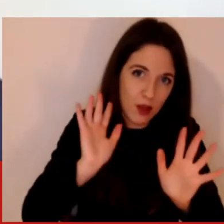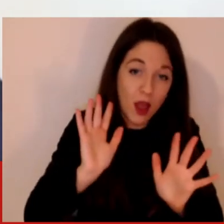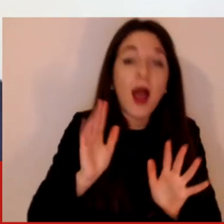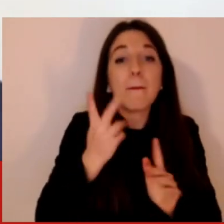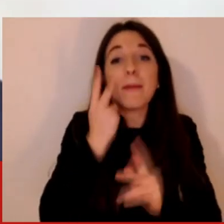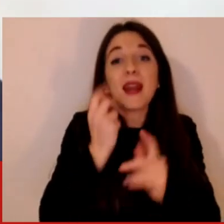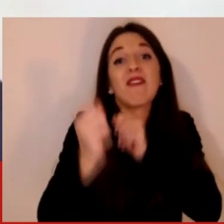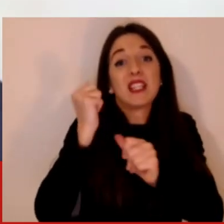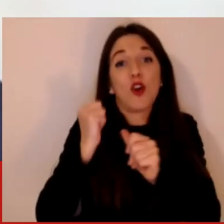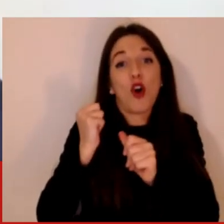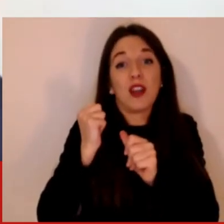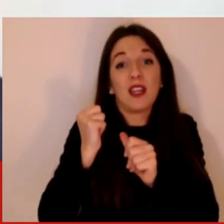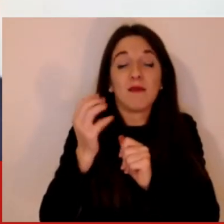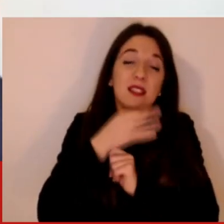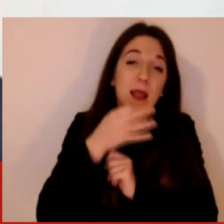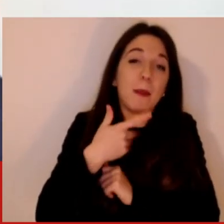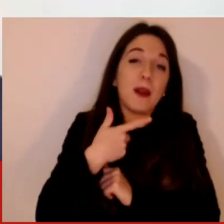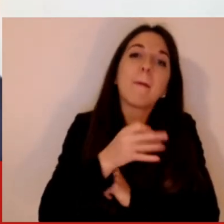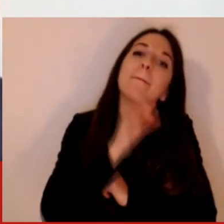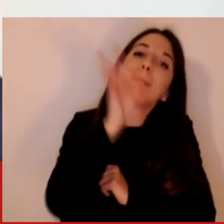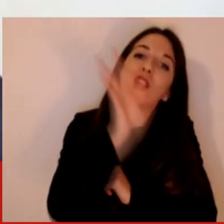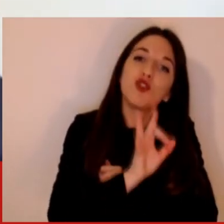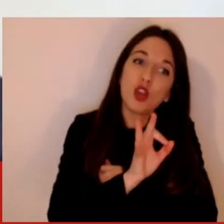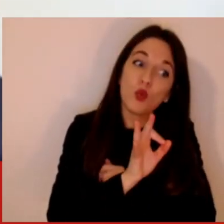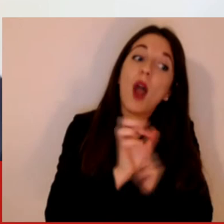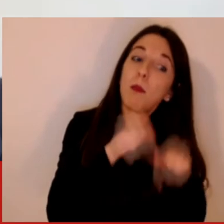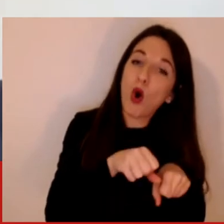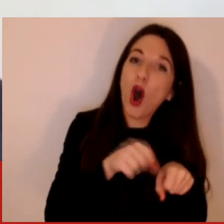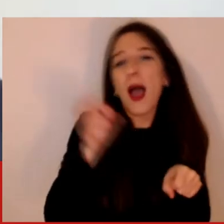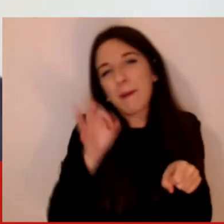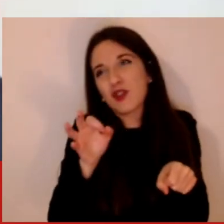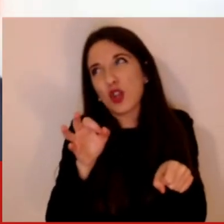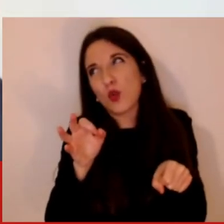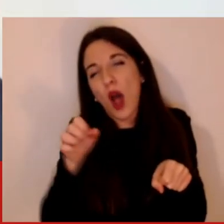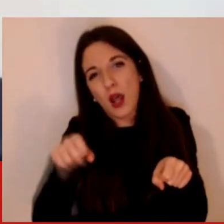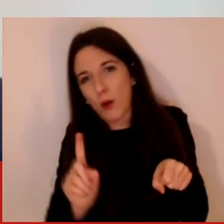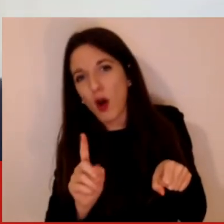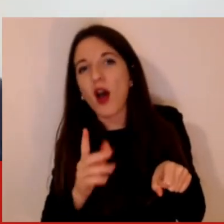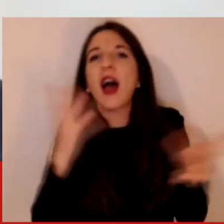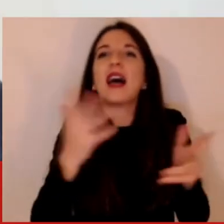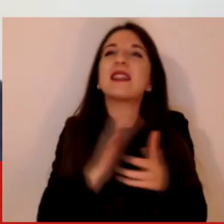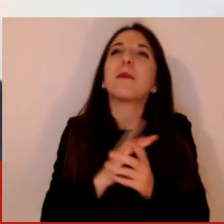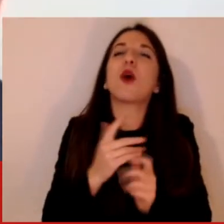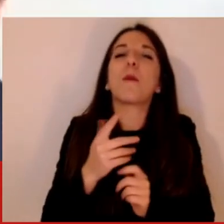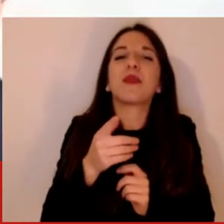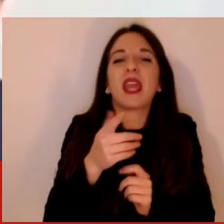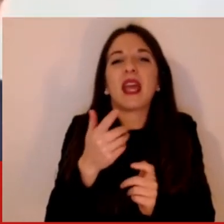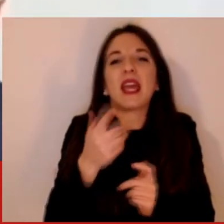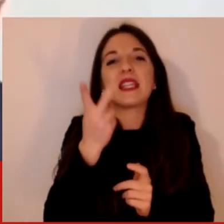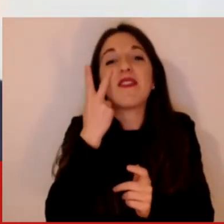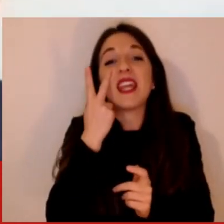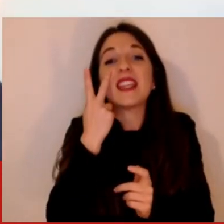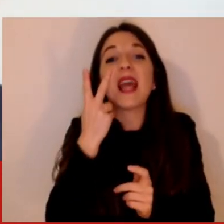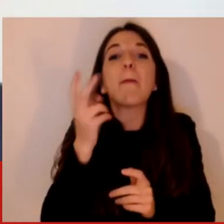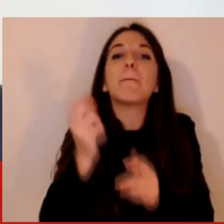vostro telefono, in realtà è un 20% che piova e un 80% di bel tempo, è